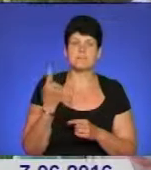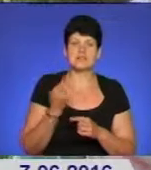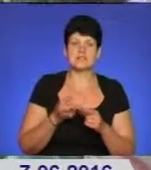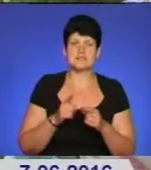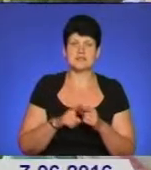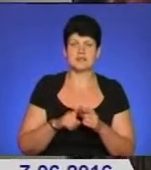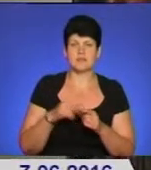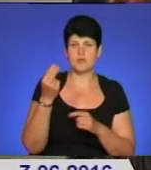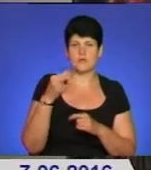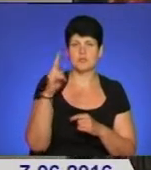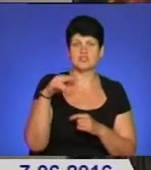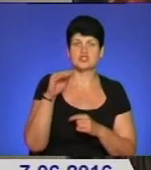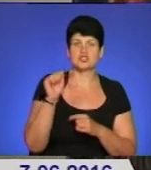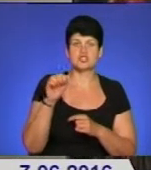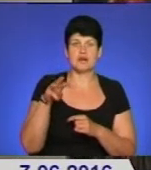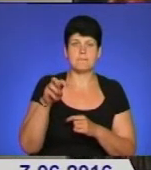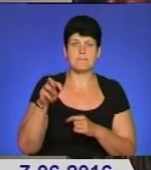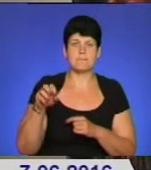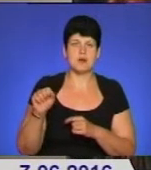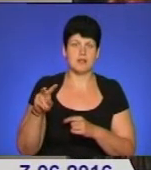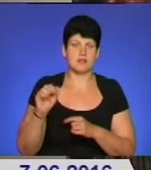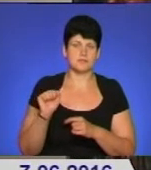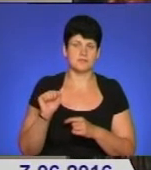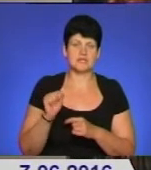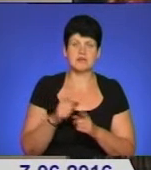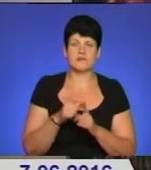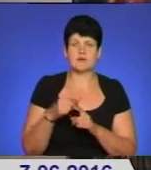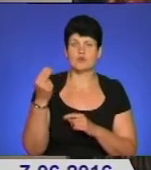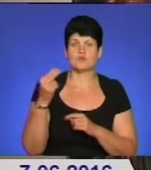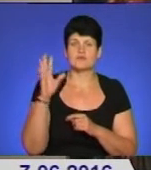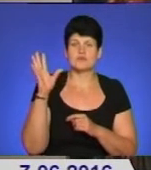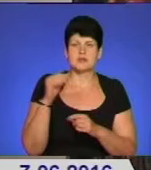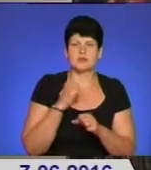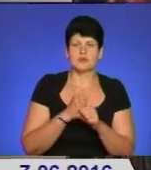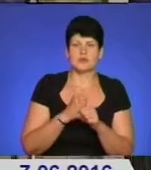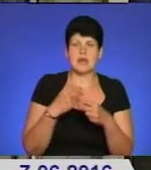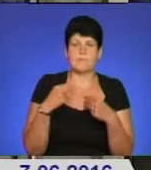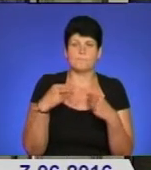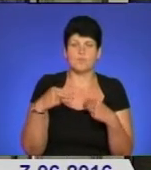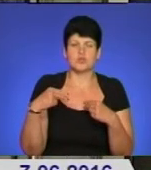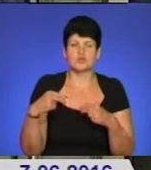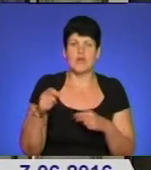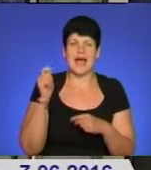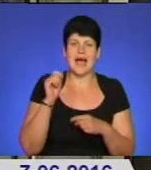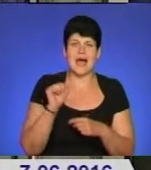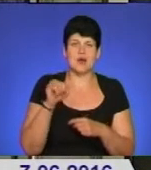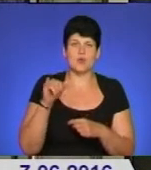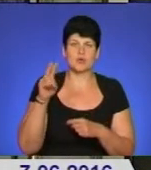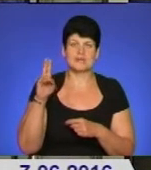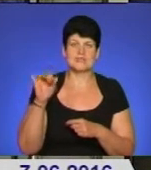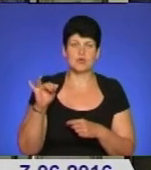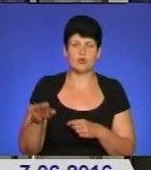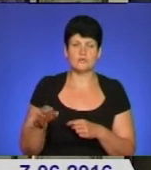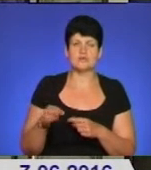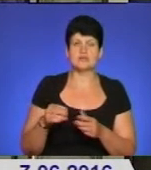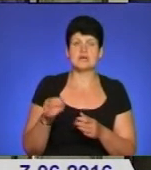намалював Джамалу. За словами художника, всі малюнки він створює для продажу на аукціоні. За вилучені кошти